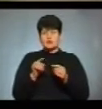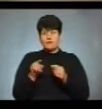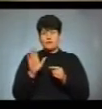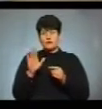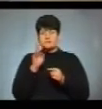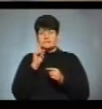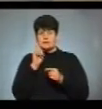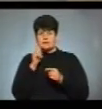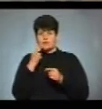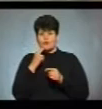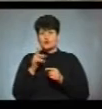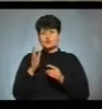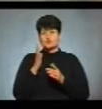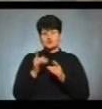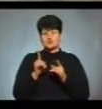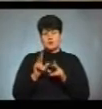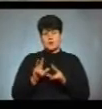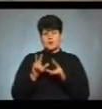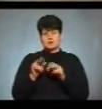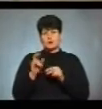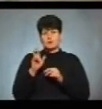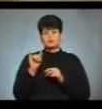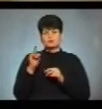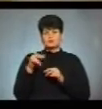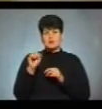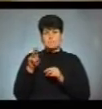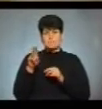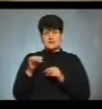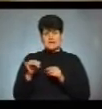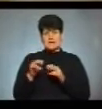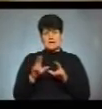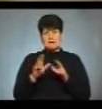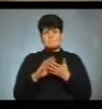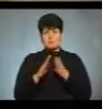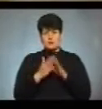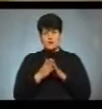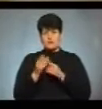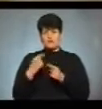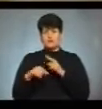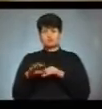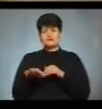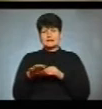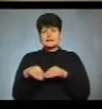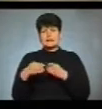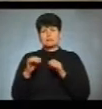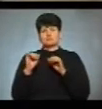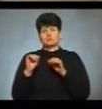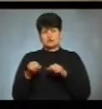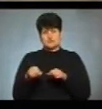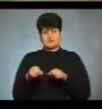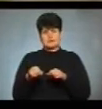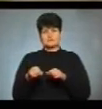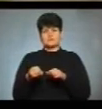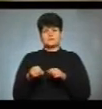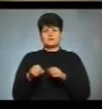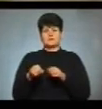увагу на те, що через гарантію Будапешкового меморандуму ці території повернути і дати можливість, власне, заладвити всі